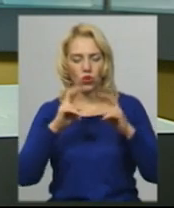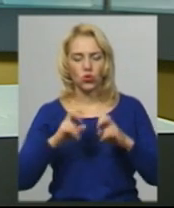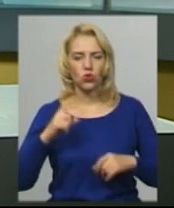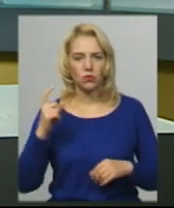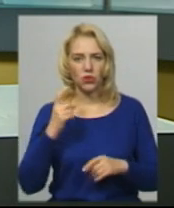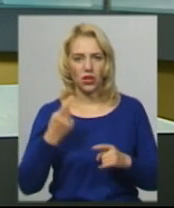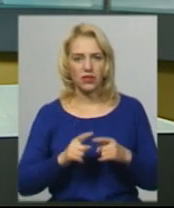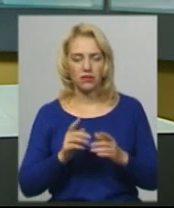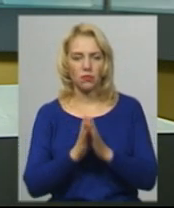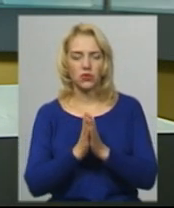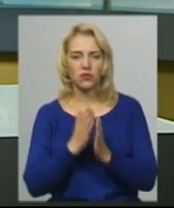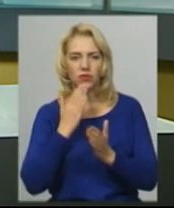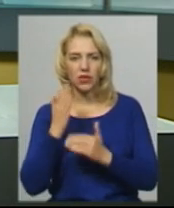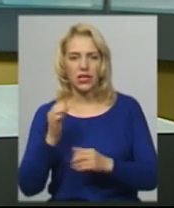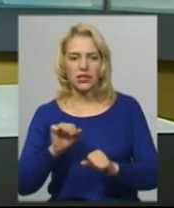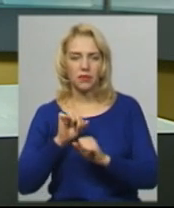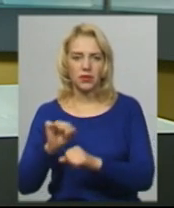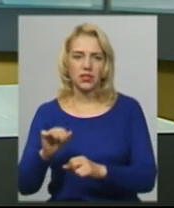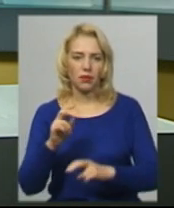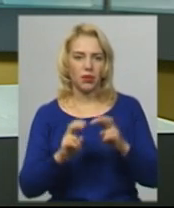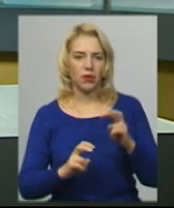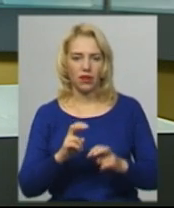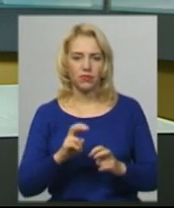до неї з проханням допомогти захистити підприємство.